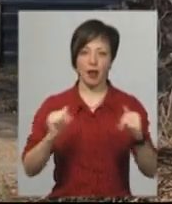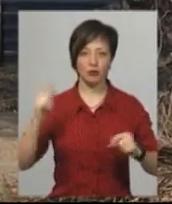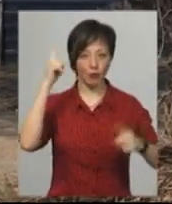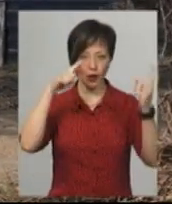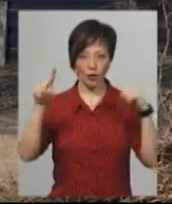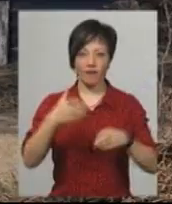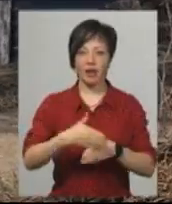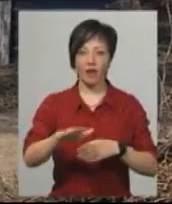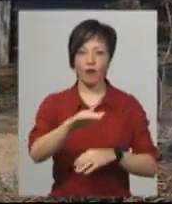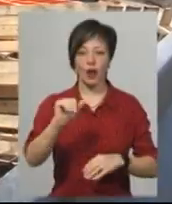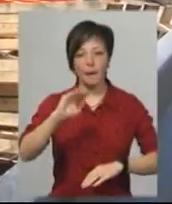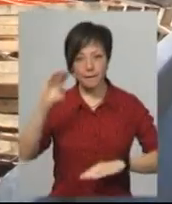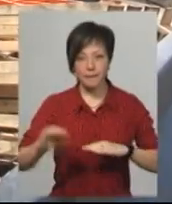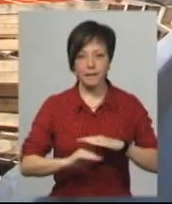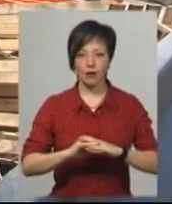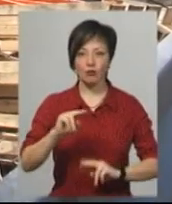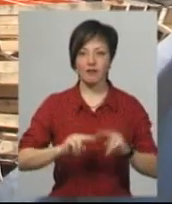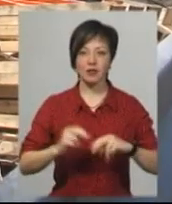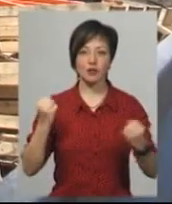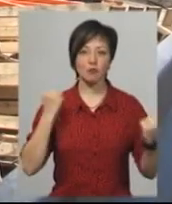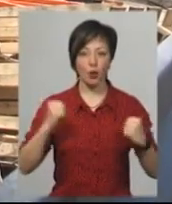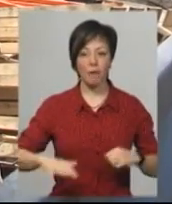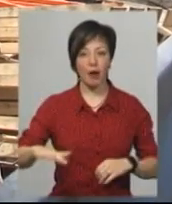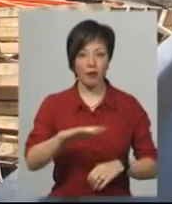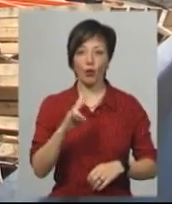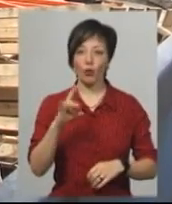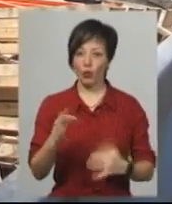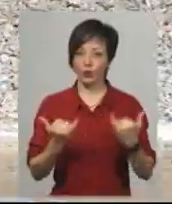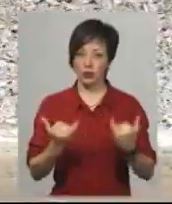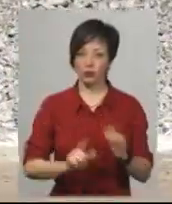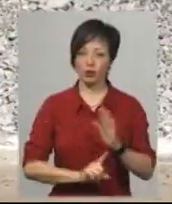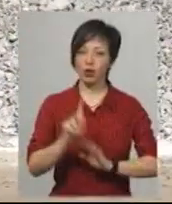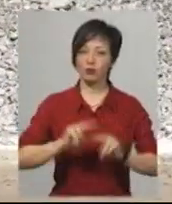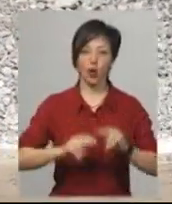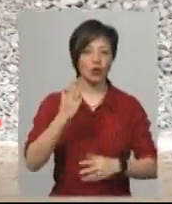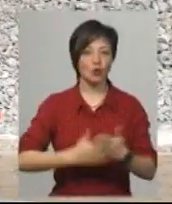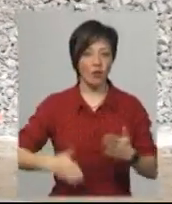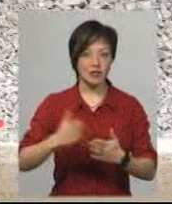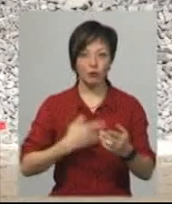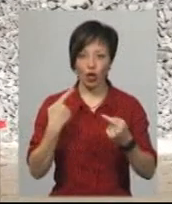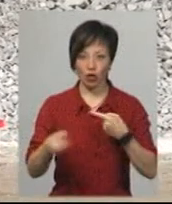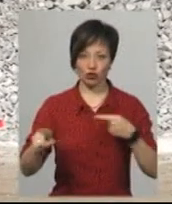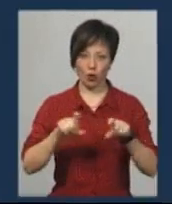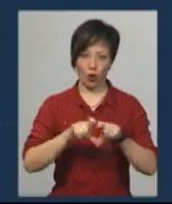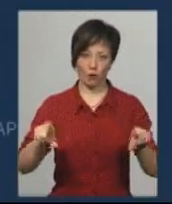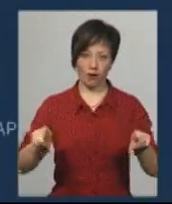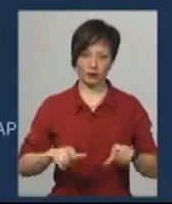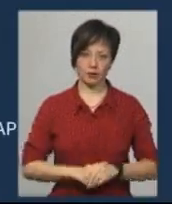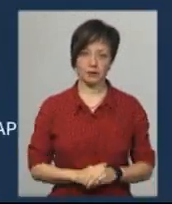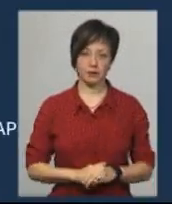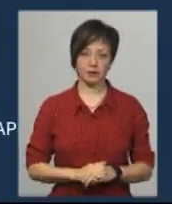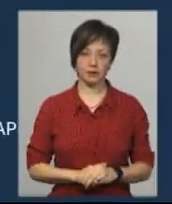виділяли в оренду під будівництво спортивного майданчика. Але наразі там почали зводити зовсім інший об'єкт, каже Альона Береза.